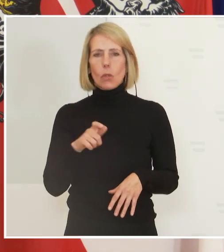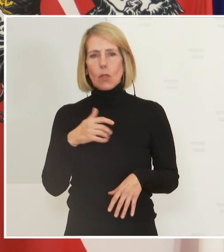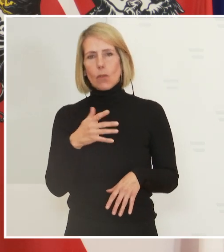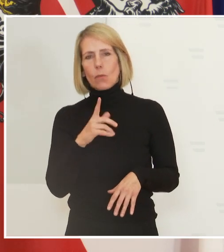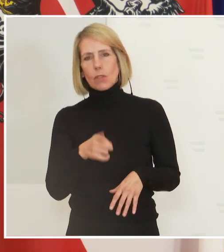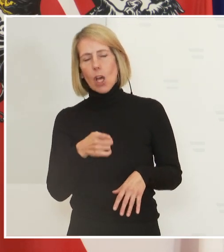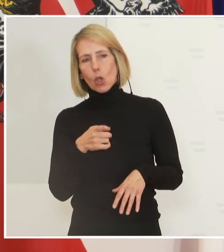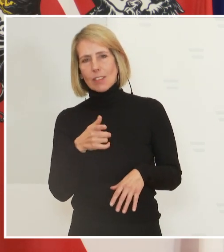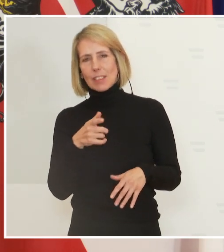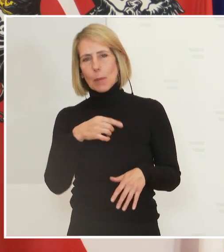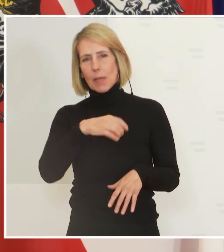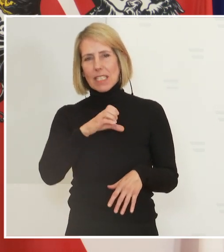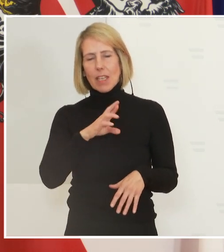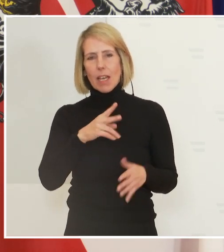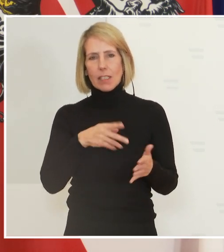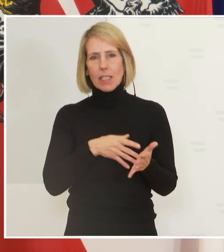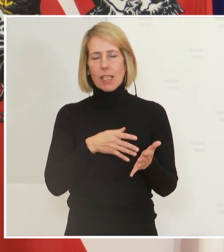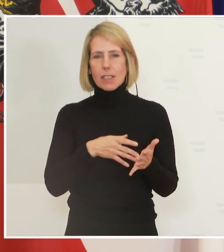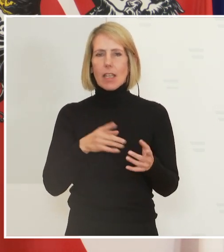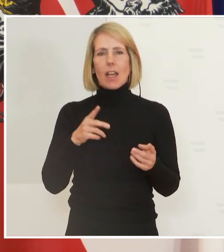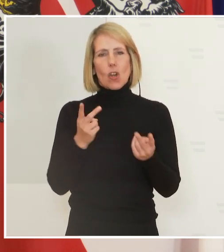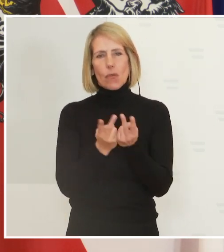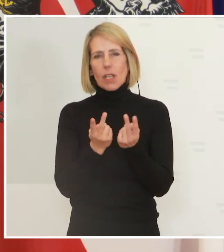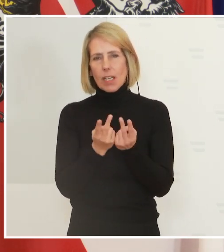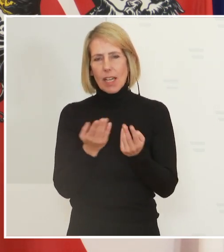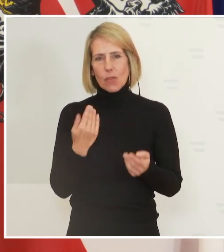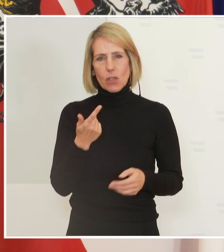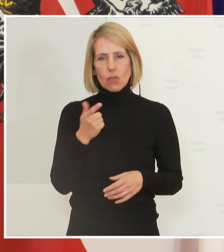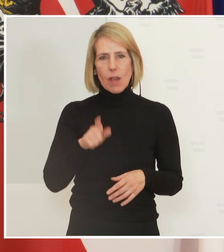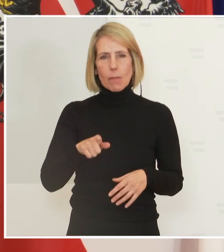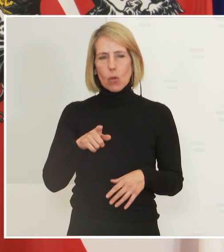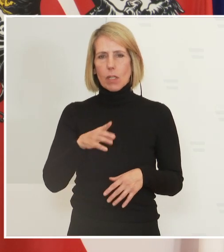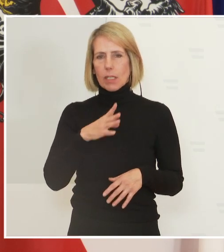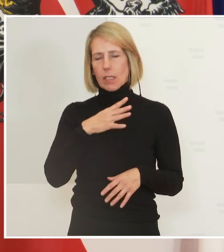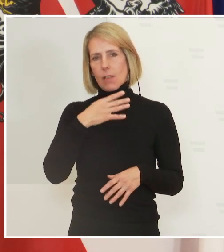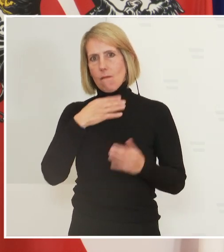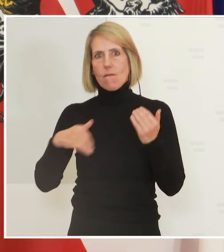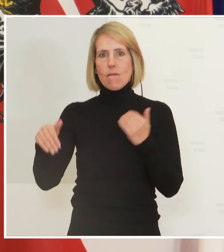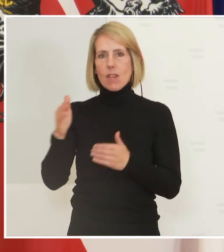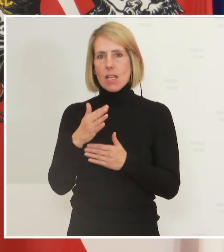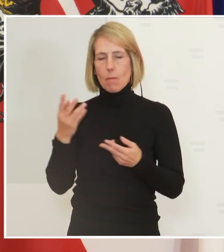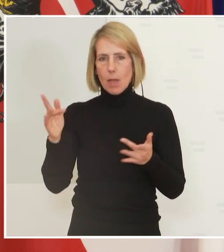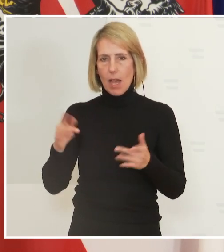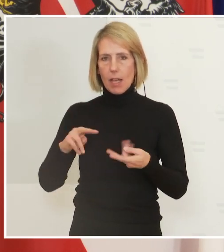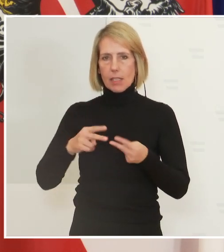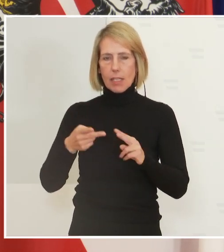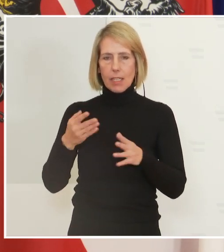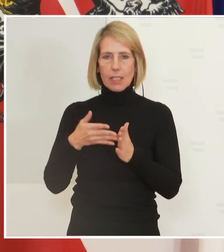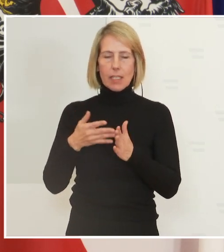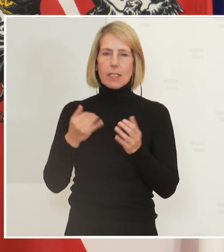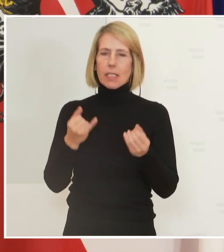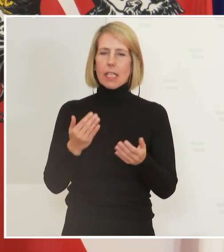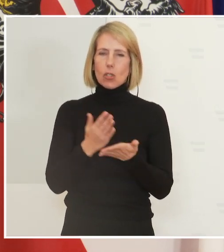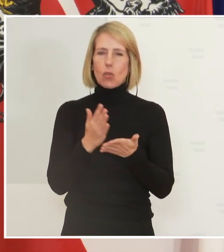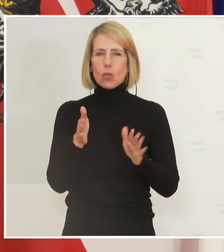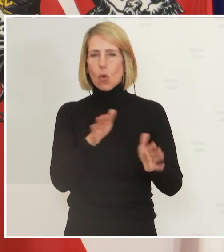,7 Millionen Antigen-Tests vor zwei Monaten. Jetzt beträgt der Anteil fast 50-50. Das heißt, wir wissen, dass die Länder